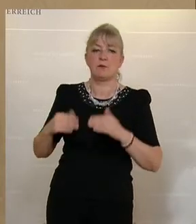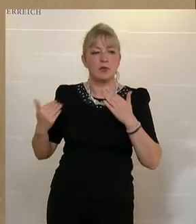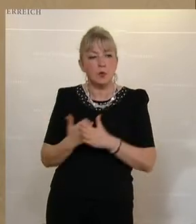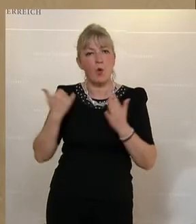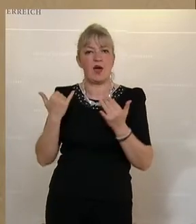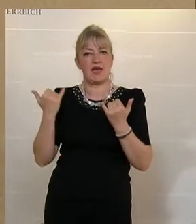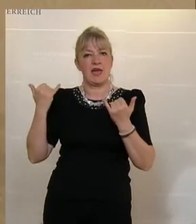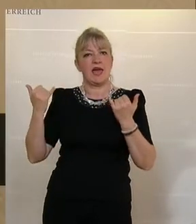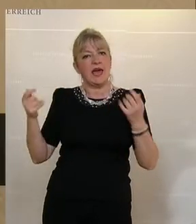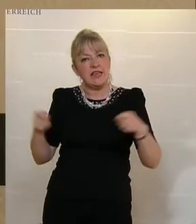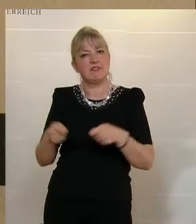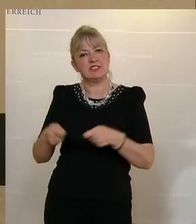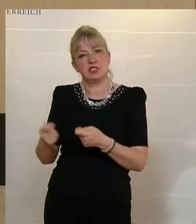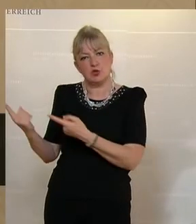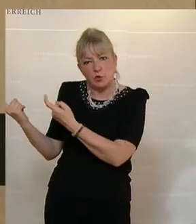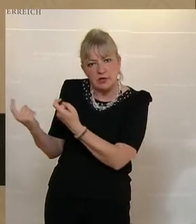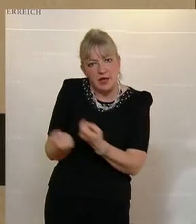Neuinvestitionen anregen.